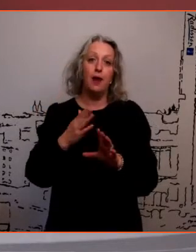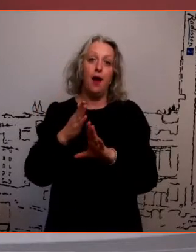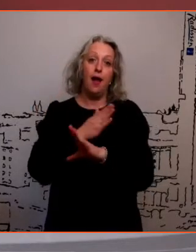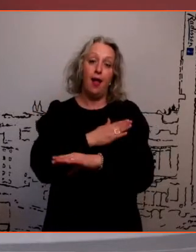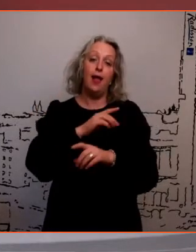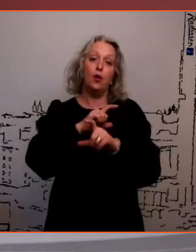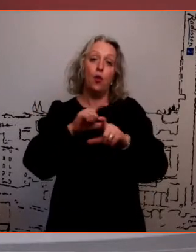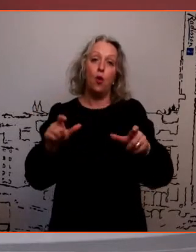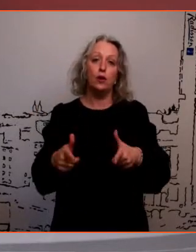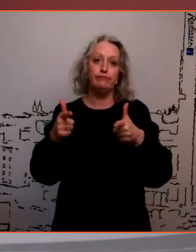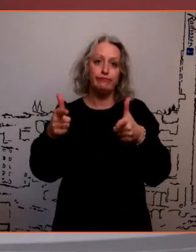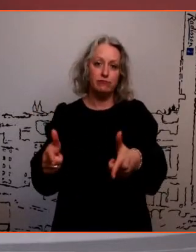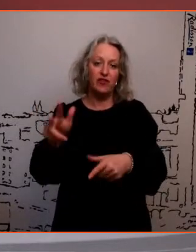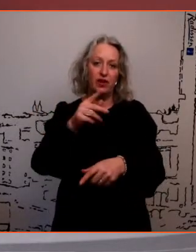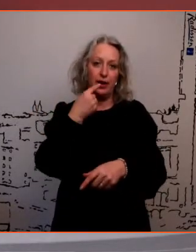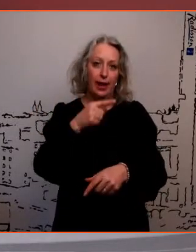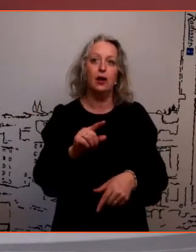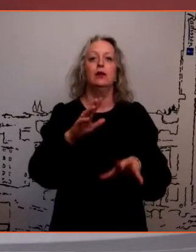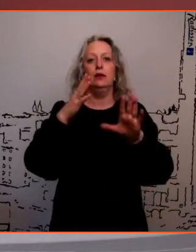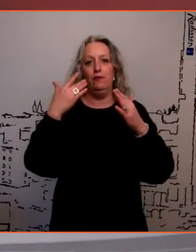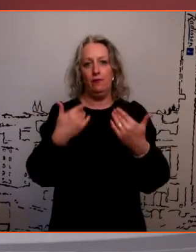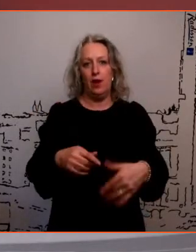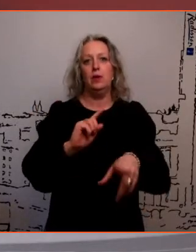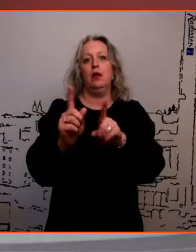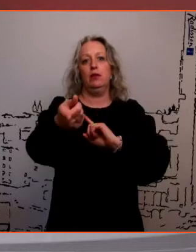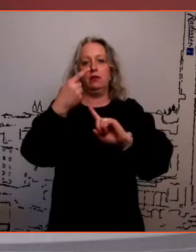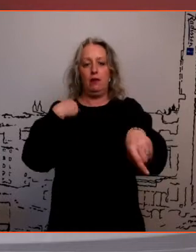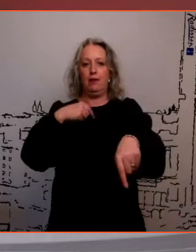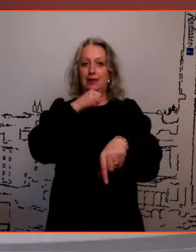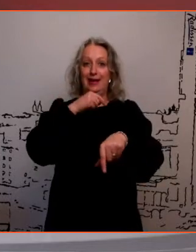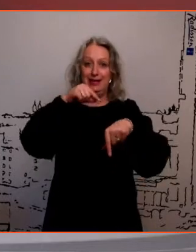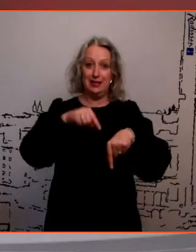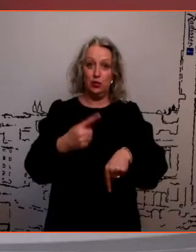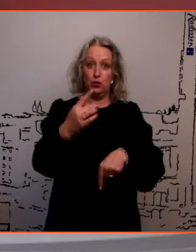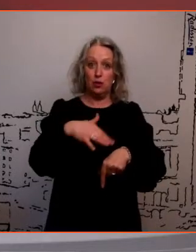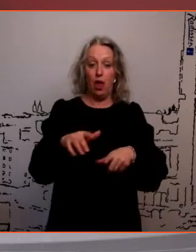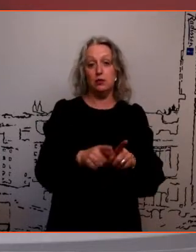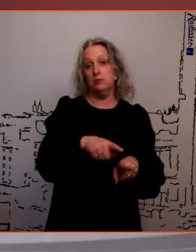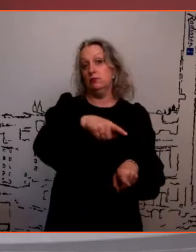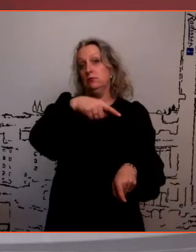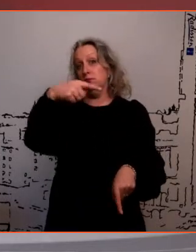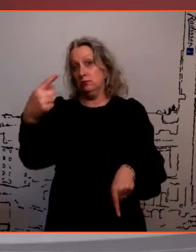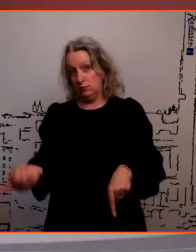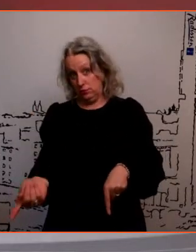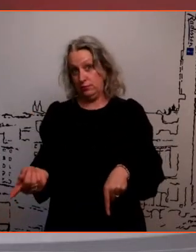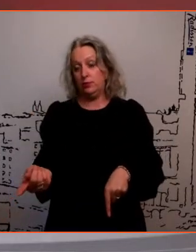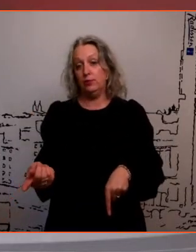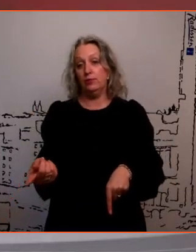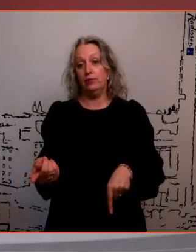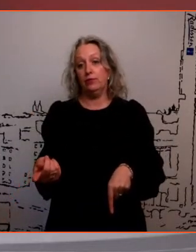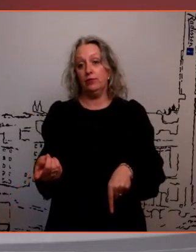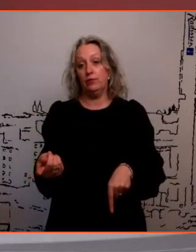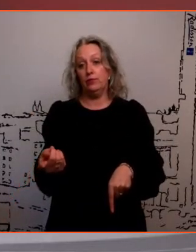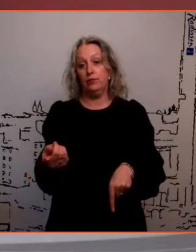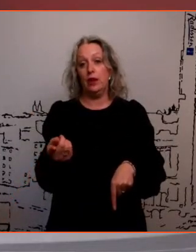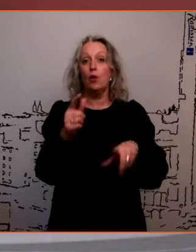võõrgelsesse, siis tuli tagasi Eestisse ja üppasin ühe klassi, see on pärast, et jäime natuke iljaks tagasi tulekuga ja